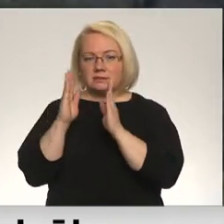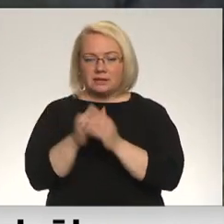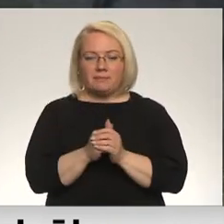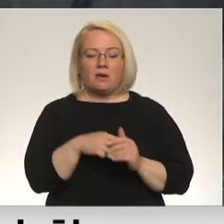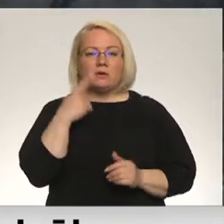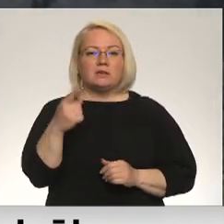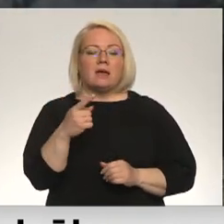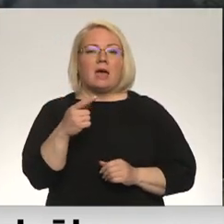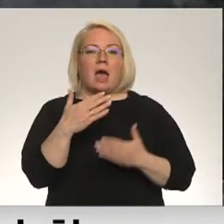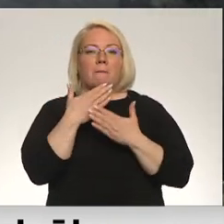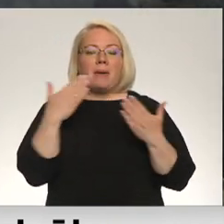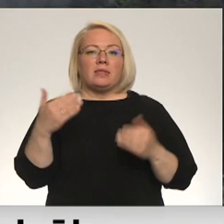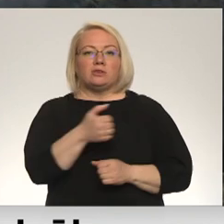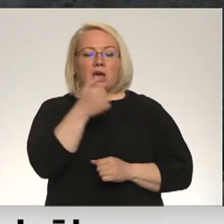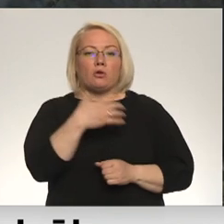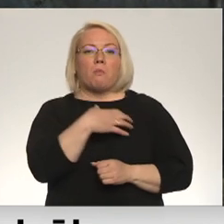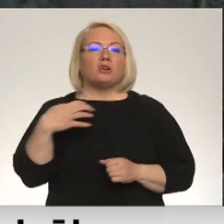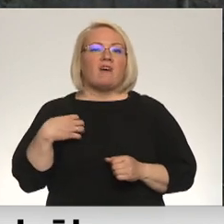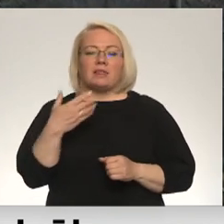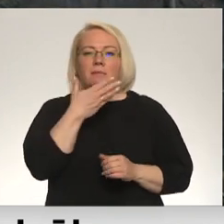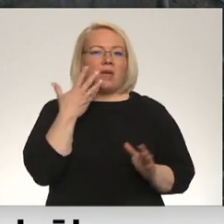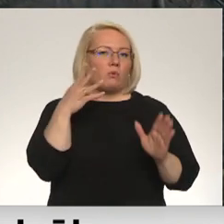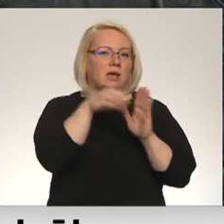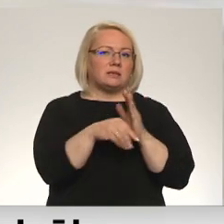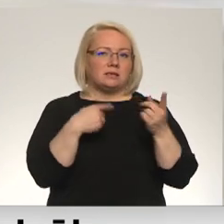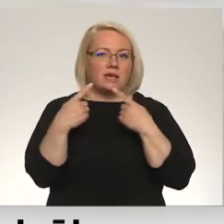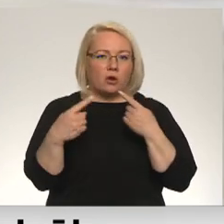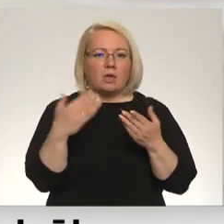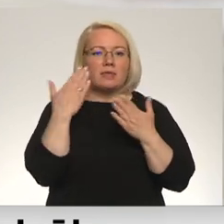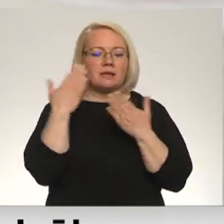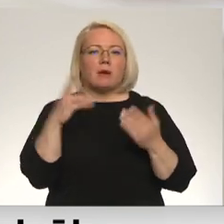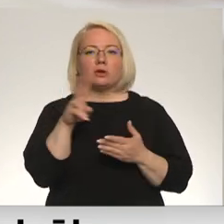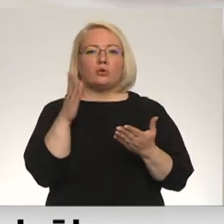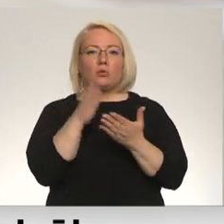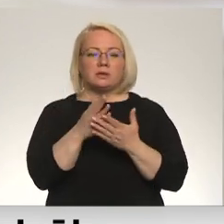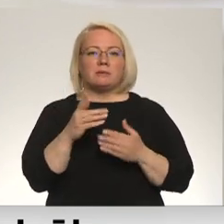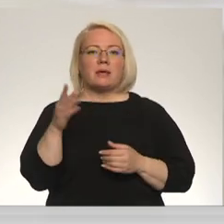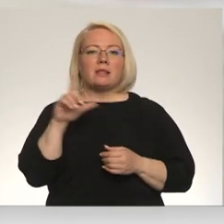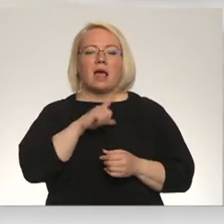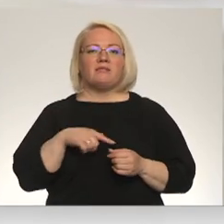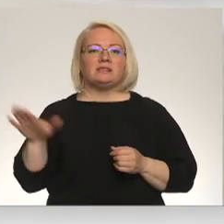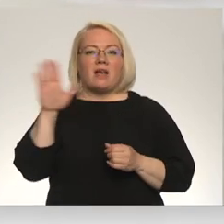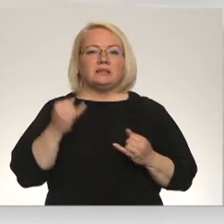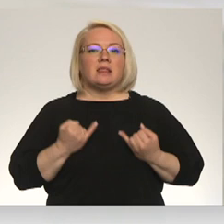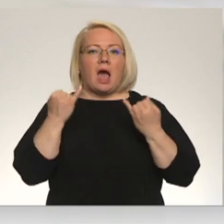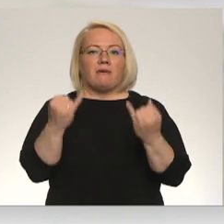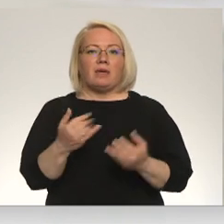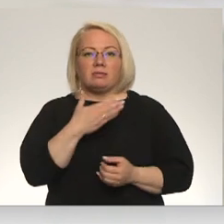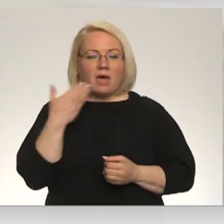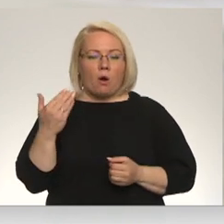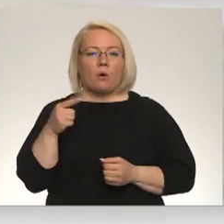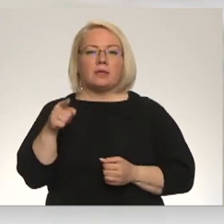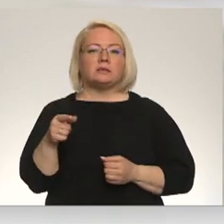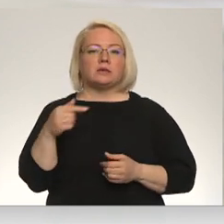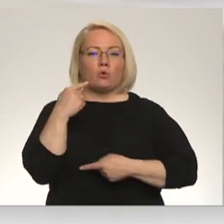faktiski neviesaistīta šajā sarunās, kad mēs īsti nezinām, kas tur ir noticis, bet dāvinājums kā tāds valstīs saustī nav. Līdz ar to tas valsts ir privāti īpašums,